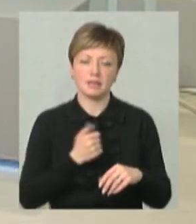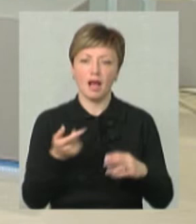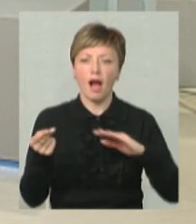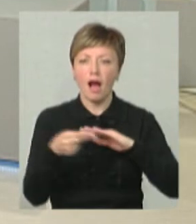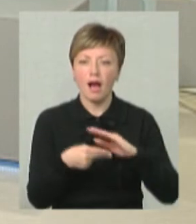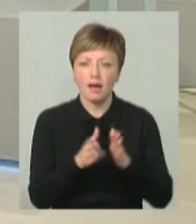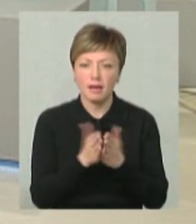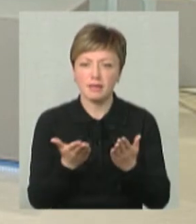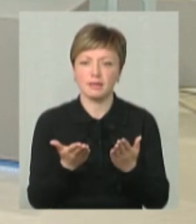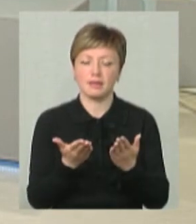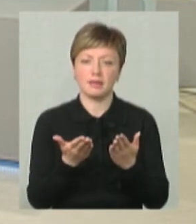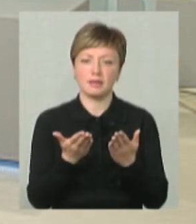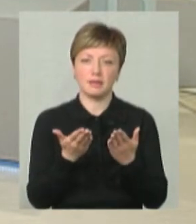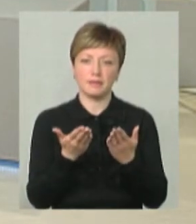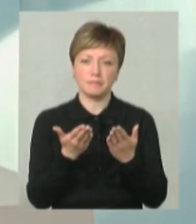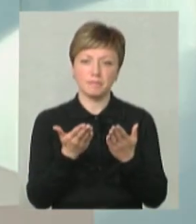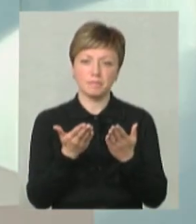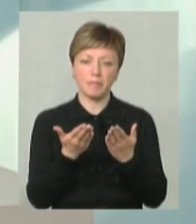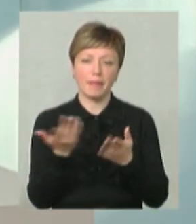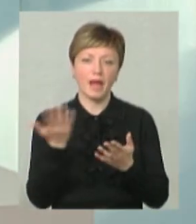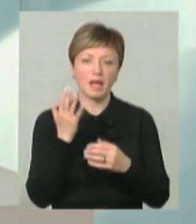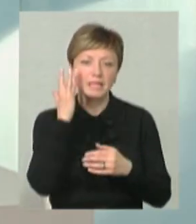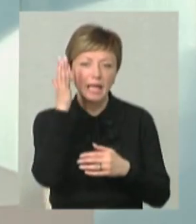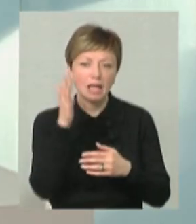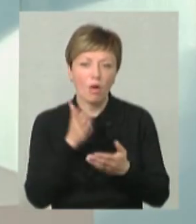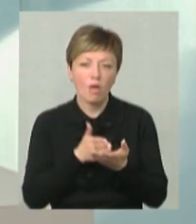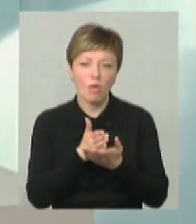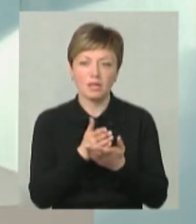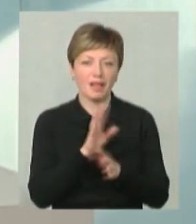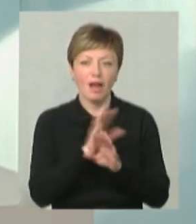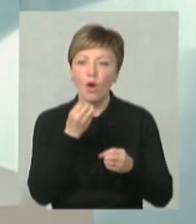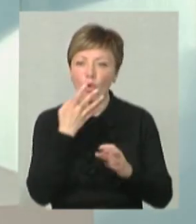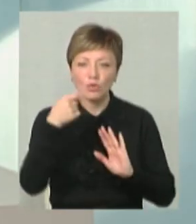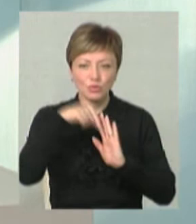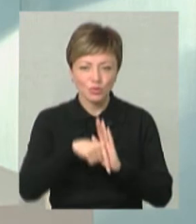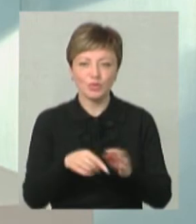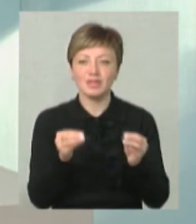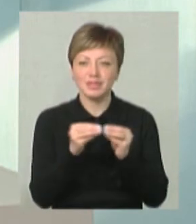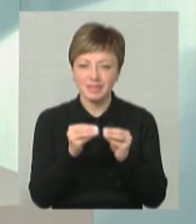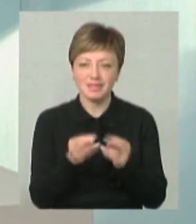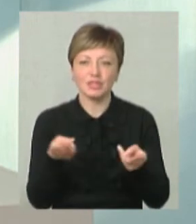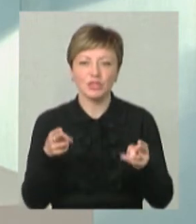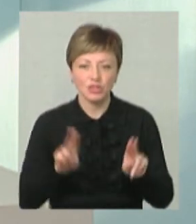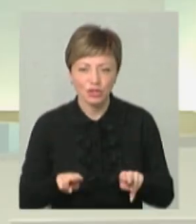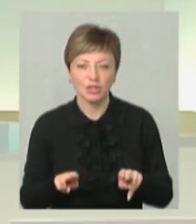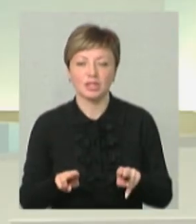агідка, такий, ну, ідеологічний, нехороший, а в суті його залишається такою, як